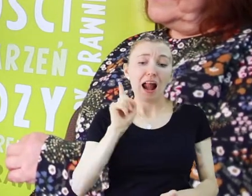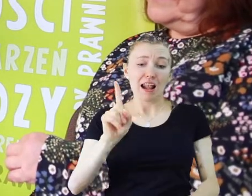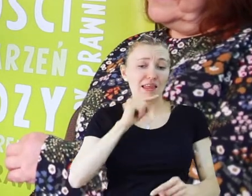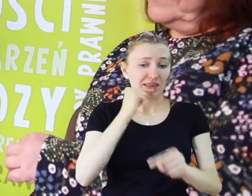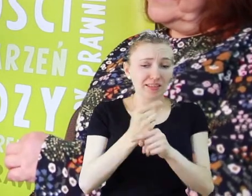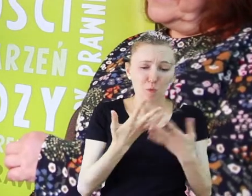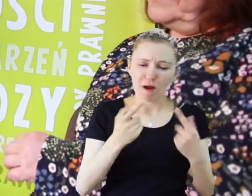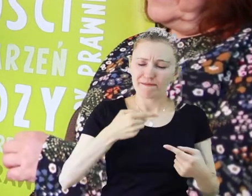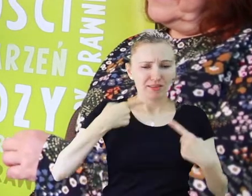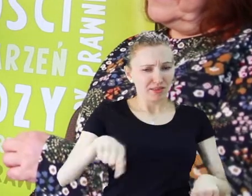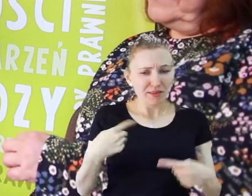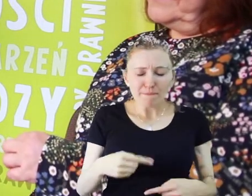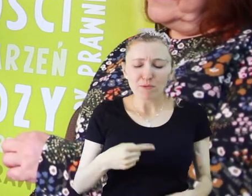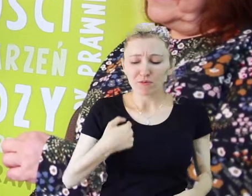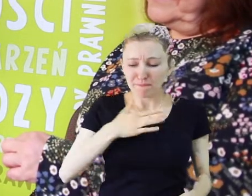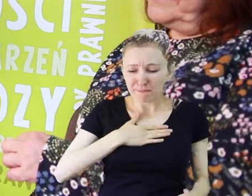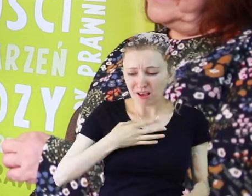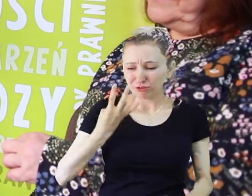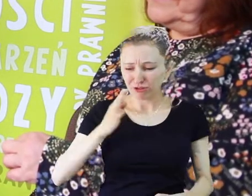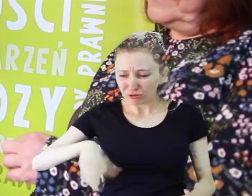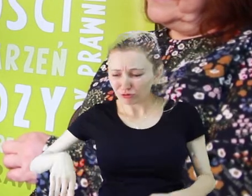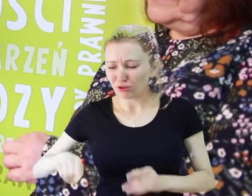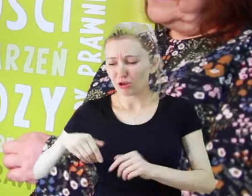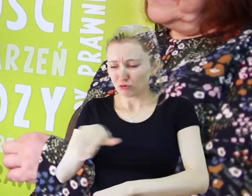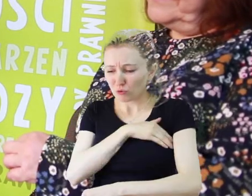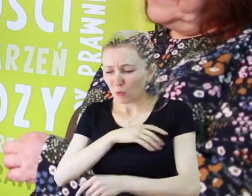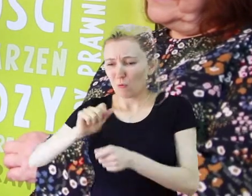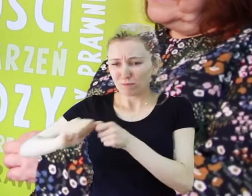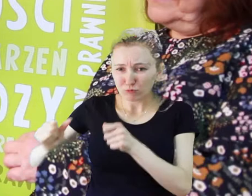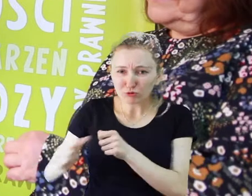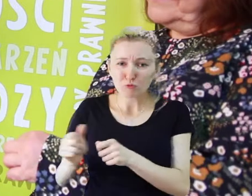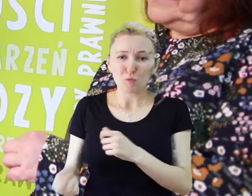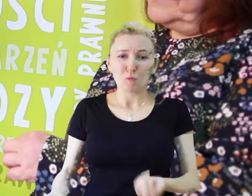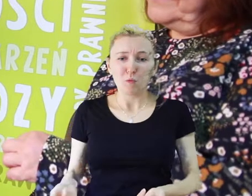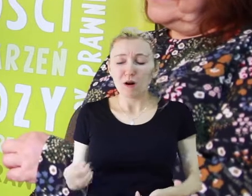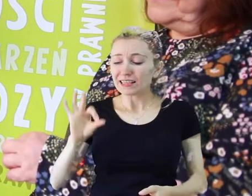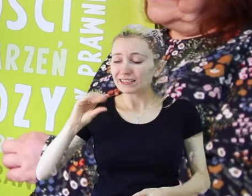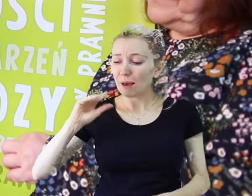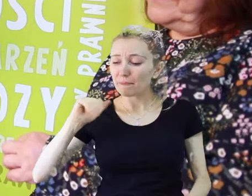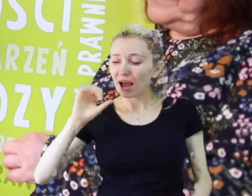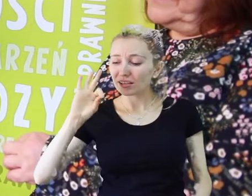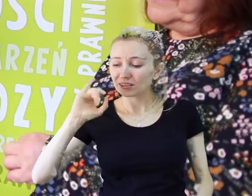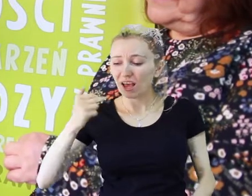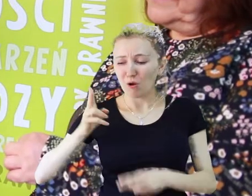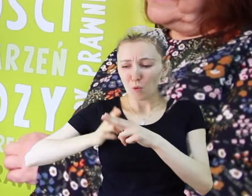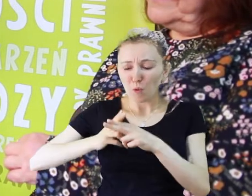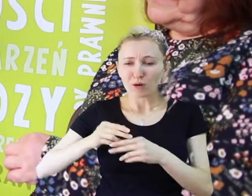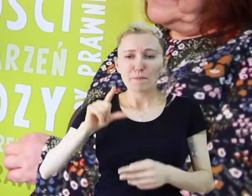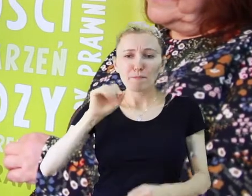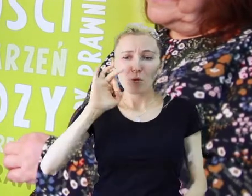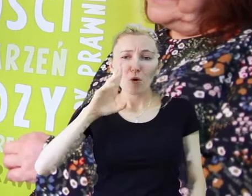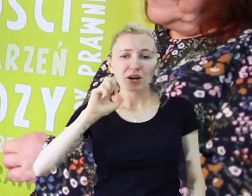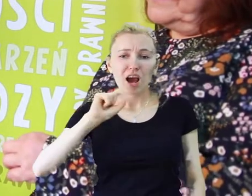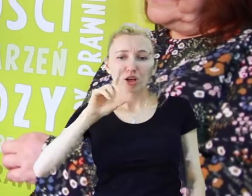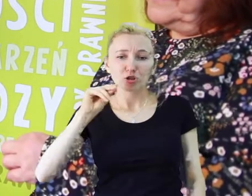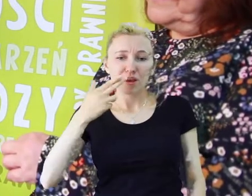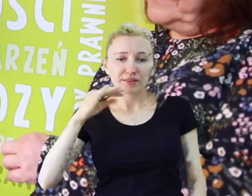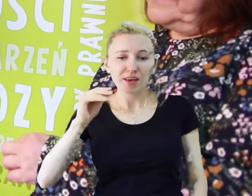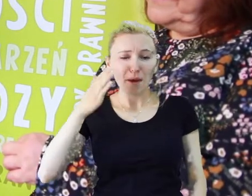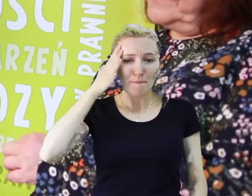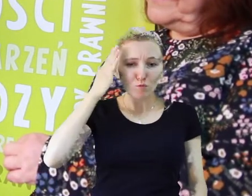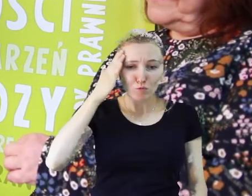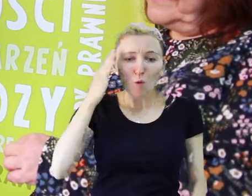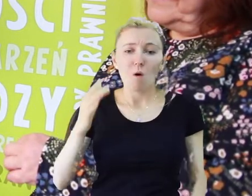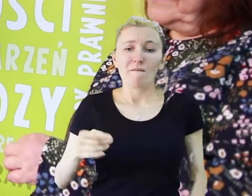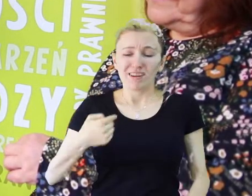bardzo łatwe, łatwa decyzja. Miałam czworo dzieci w wieku szkolnym, przedszkolnym.